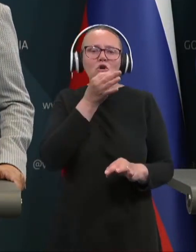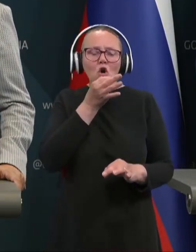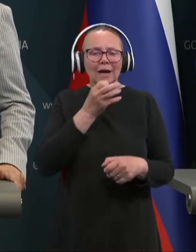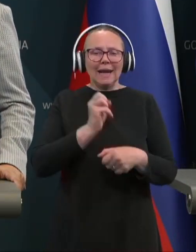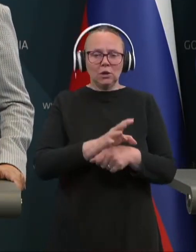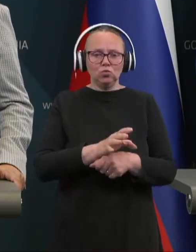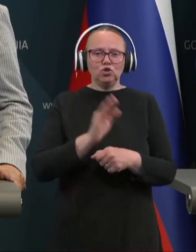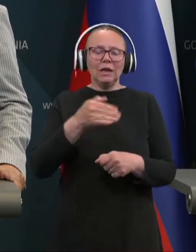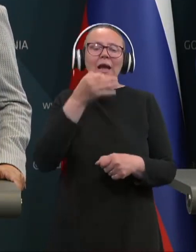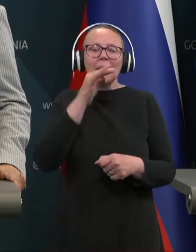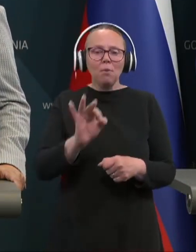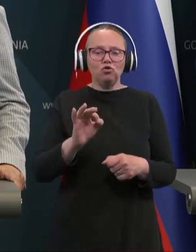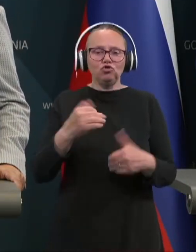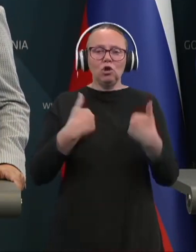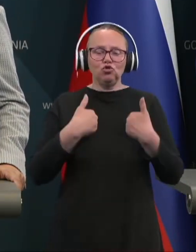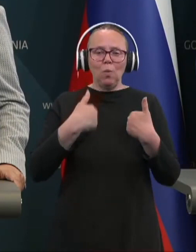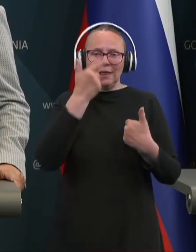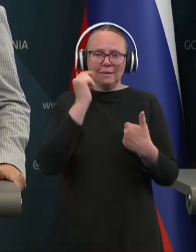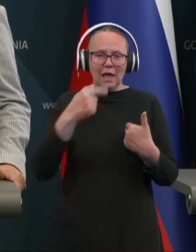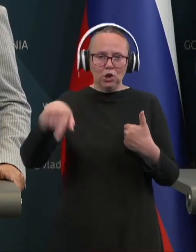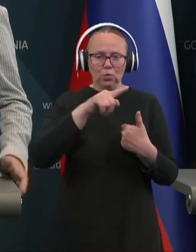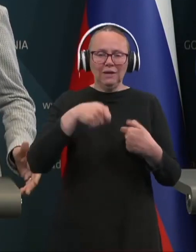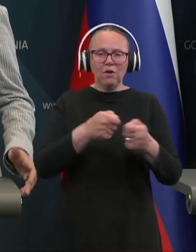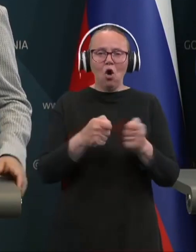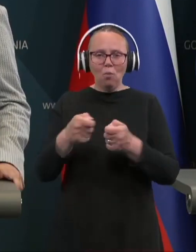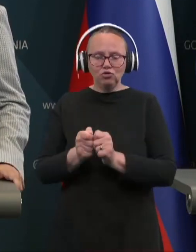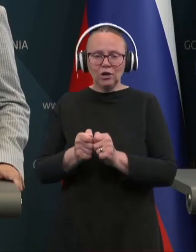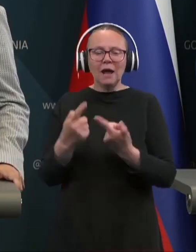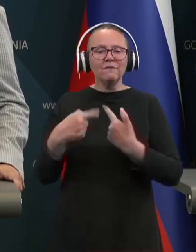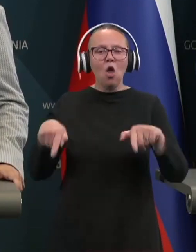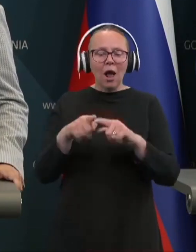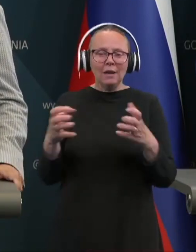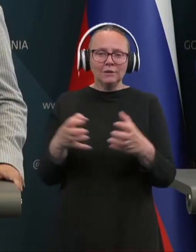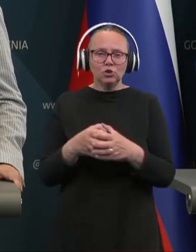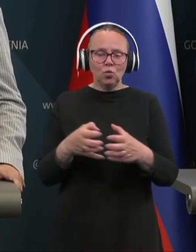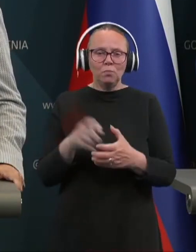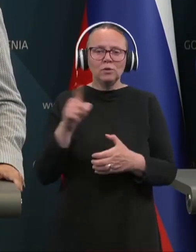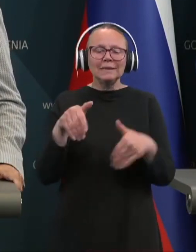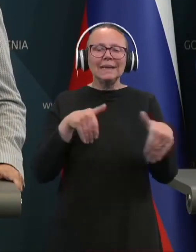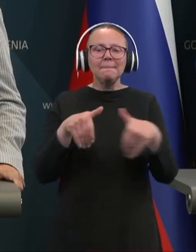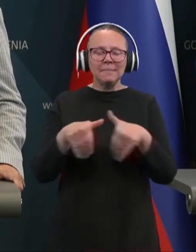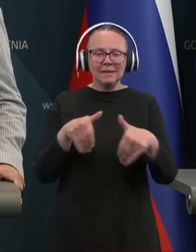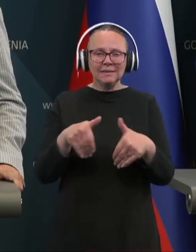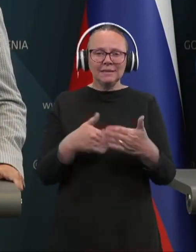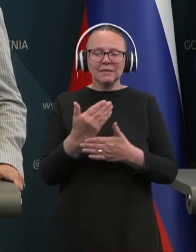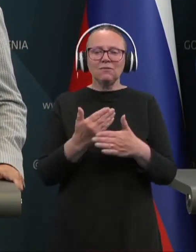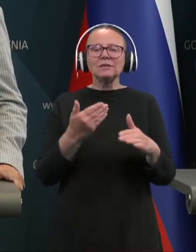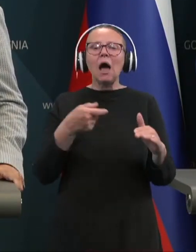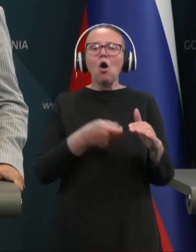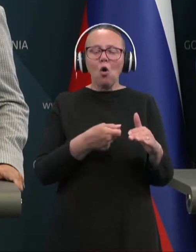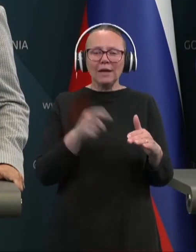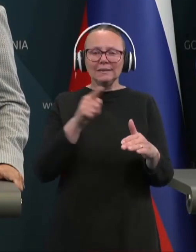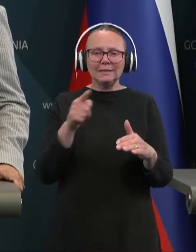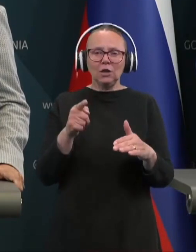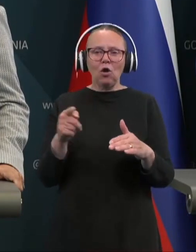učinek na boljše življenje ljudi v občinah, v lokalnih skupnostih. in Ministrstvo za kohezijo in